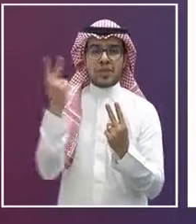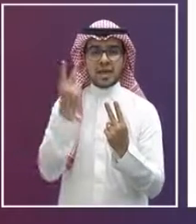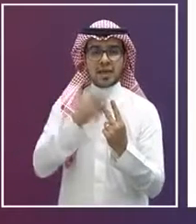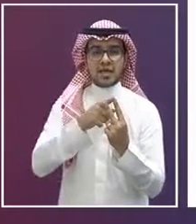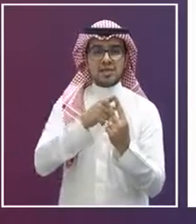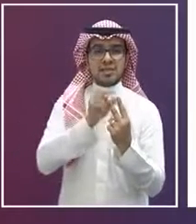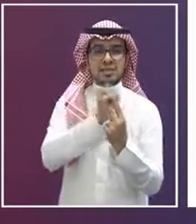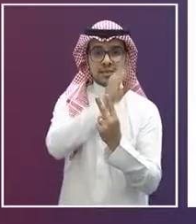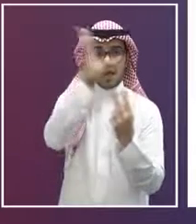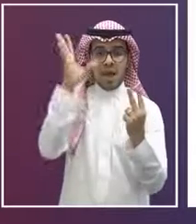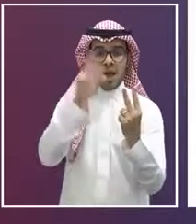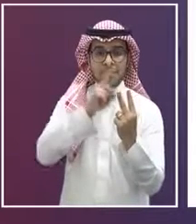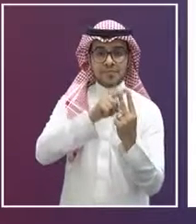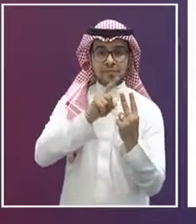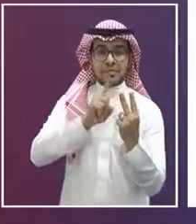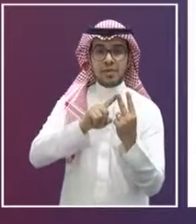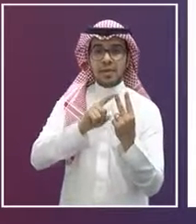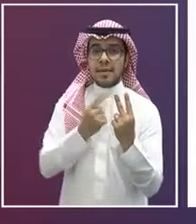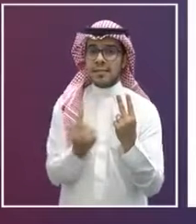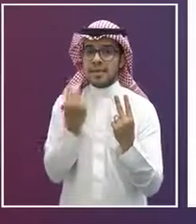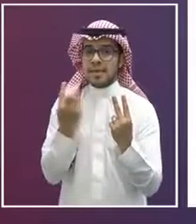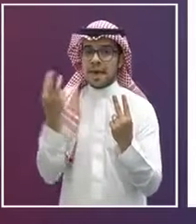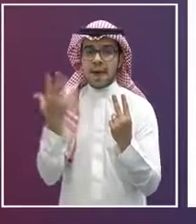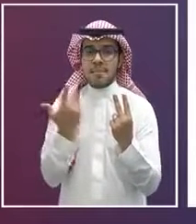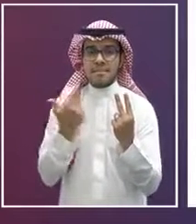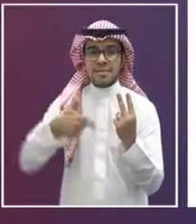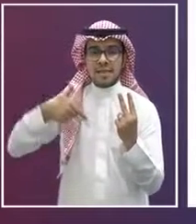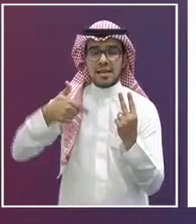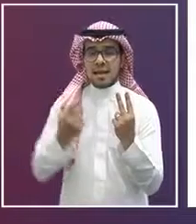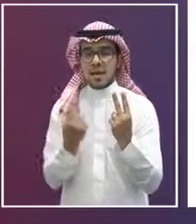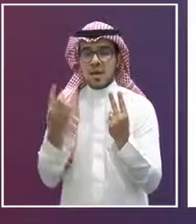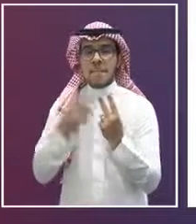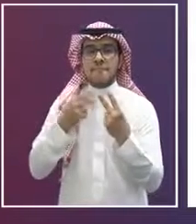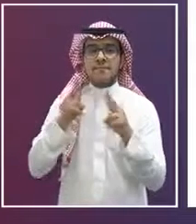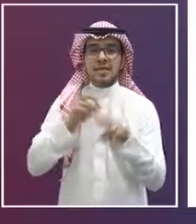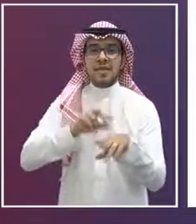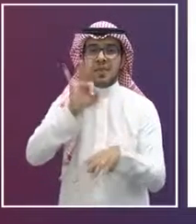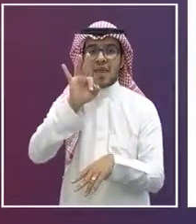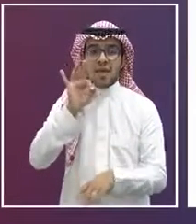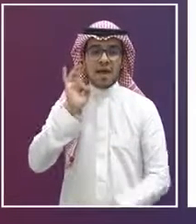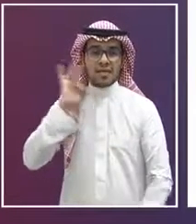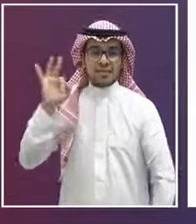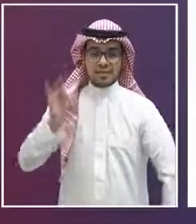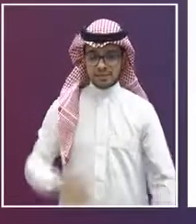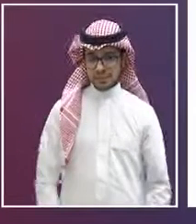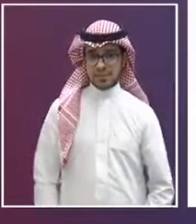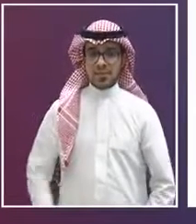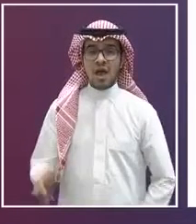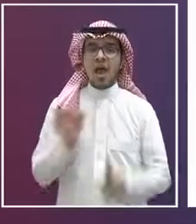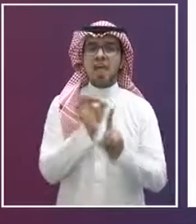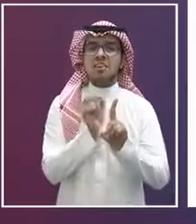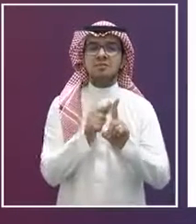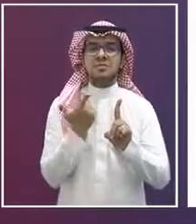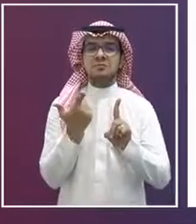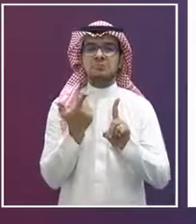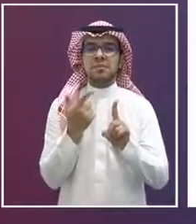انتهاء الجدول الدراسي وبالنسبة للمرحلة الابتدائية سيكون بدءه من الساعة الثالثة عصرا الهدف حقيقةً من